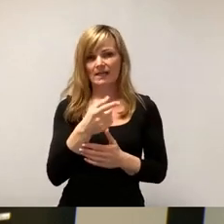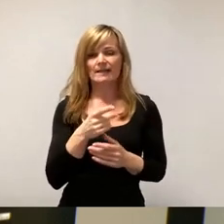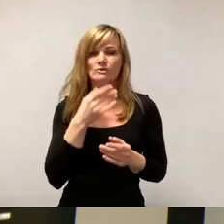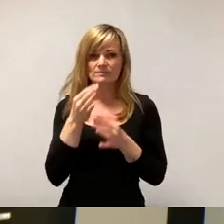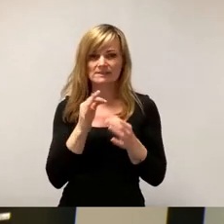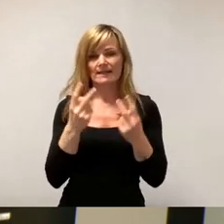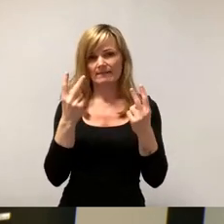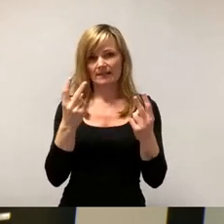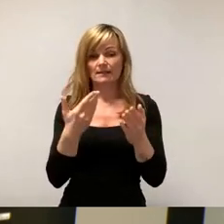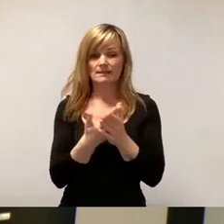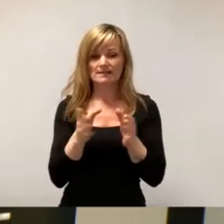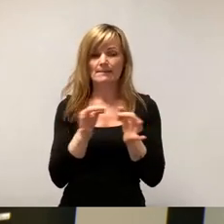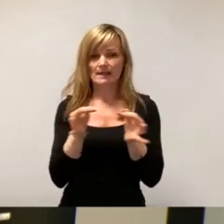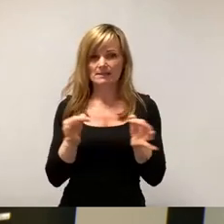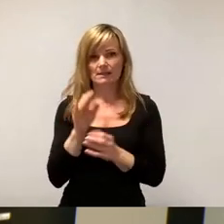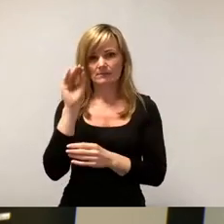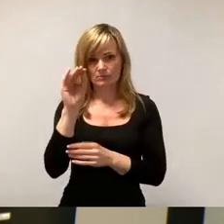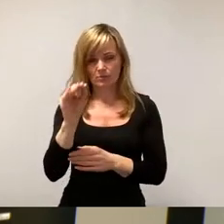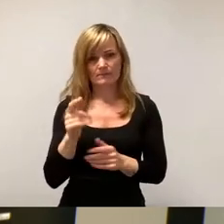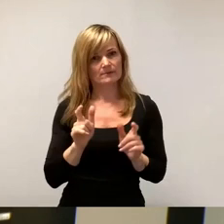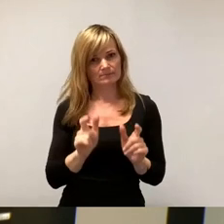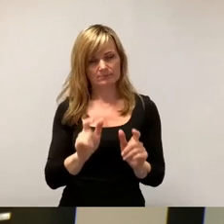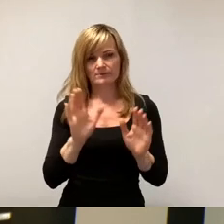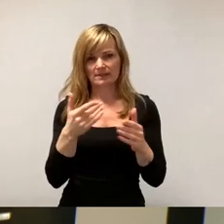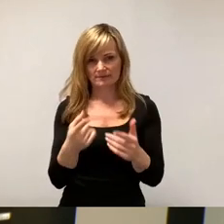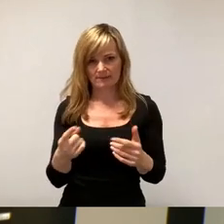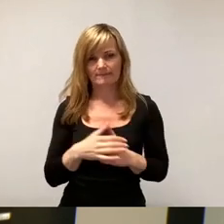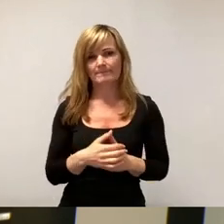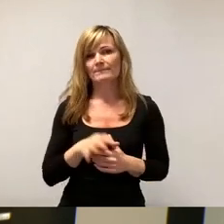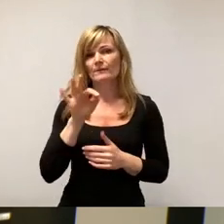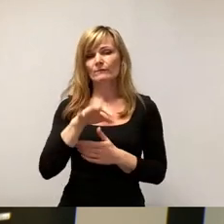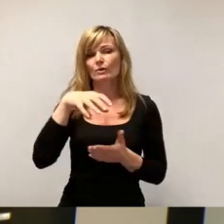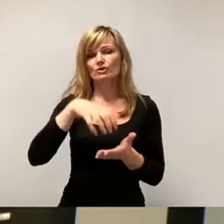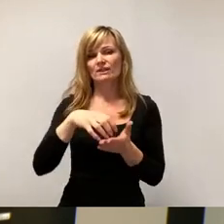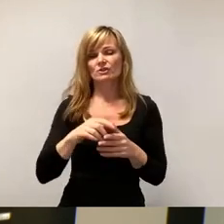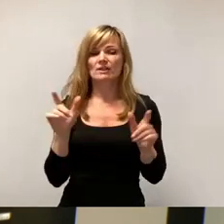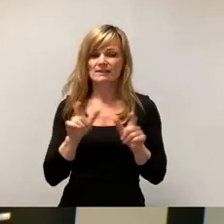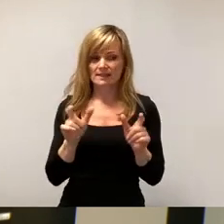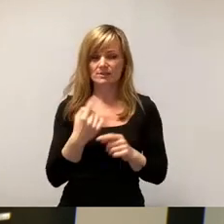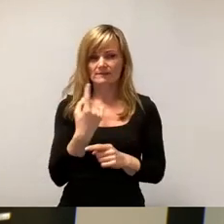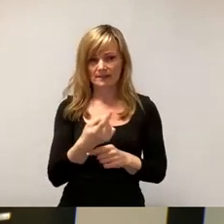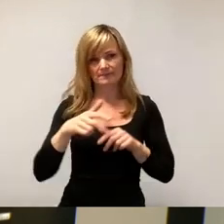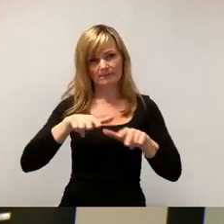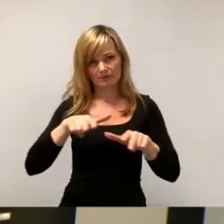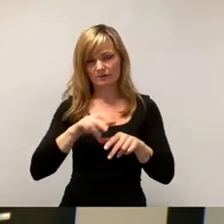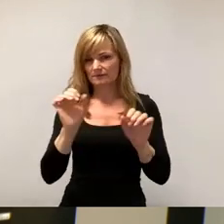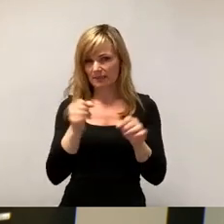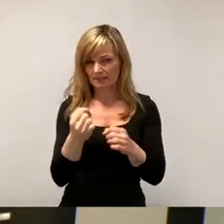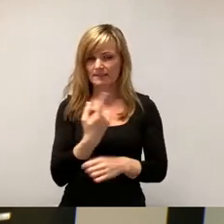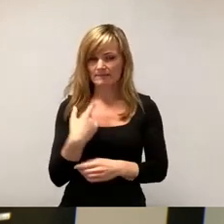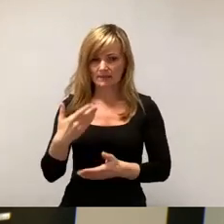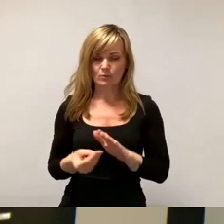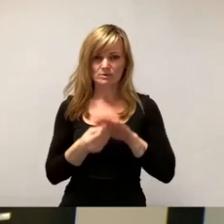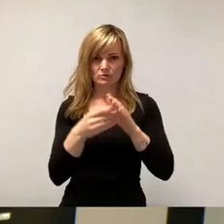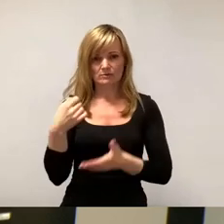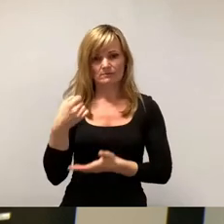zukünftig zu verhindern. Wenn wir etwas investieren und die städtische Gesellschaft das nicht selbst erwirtschaften kann, dann muss es direkt aus dem Haushalt kommen und darf